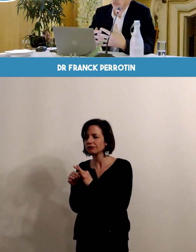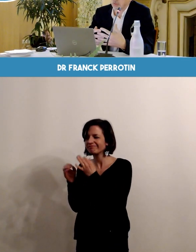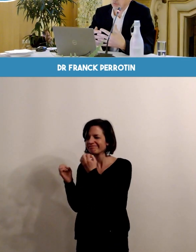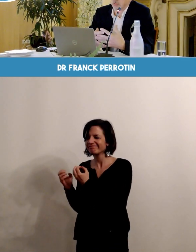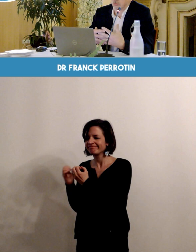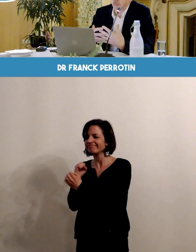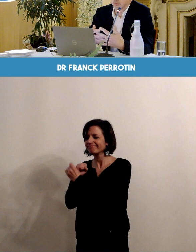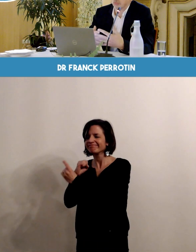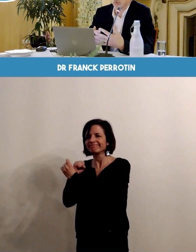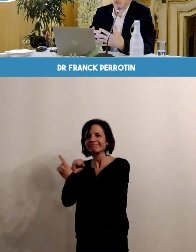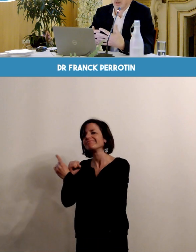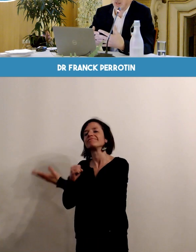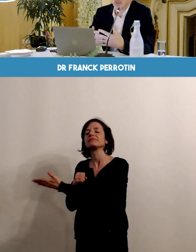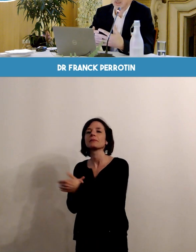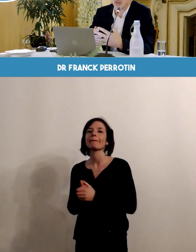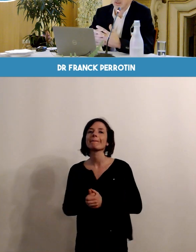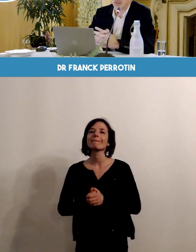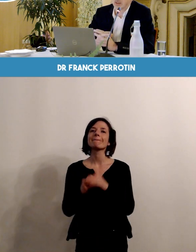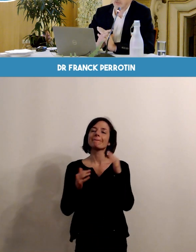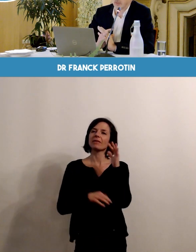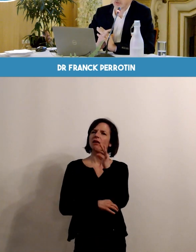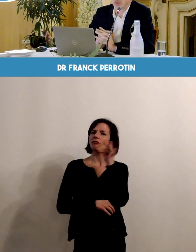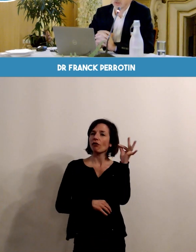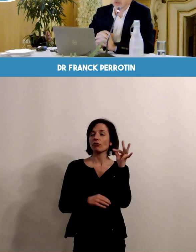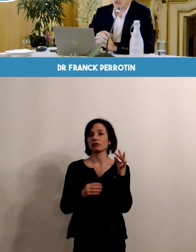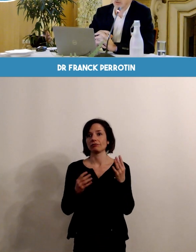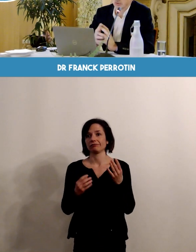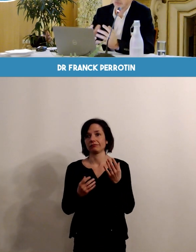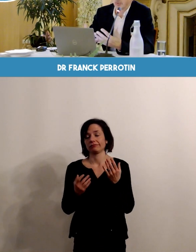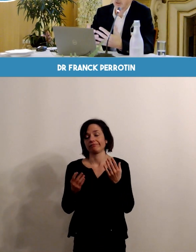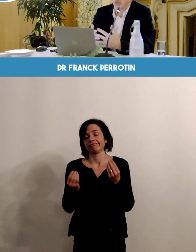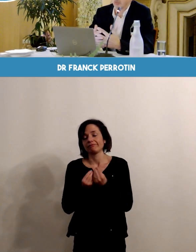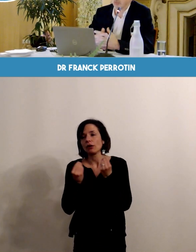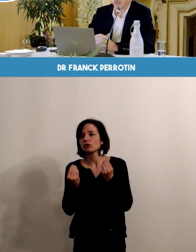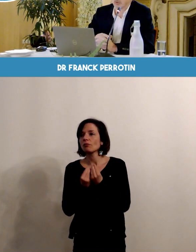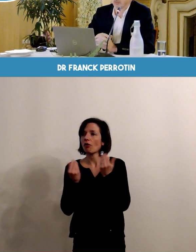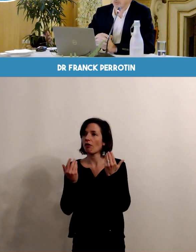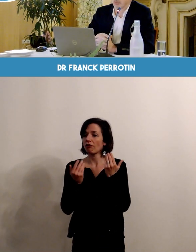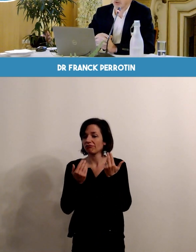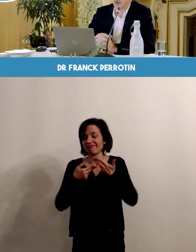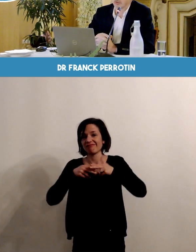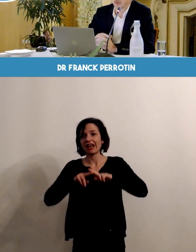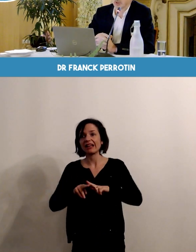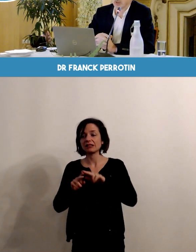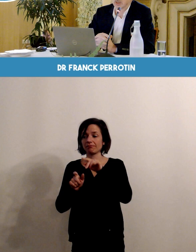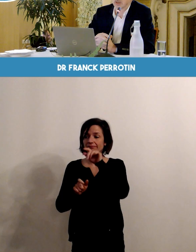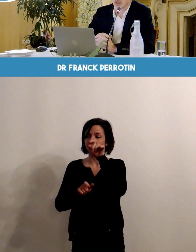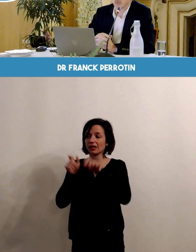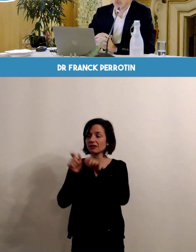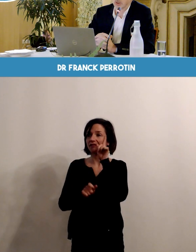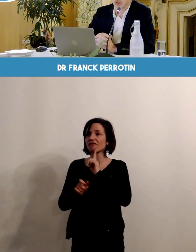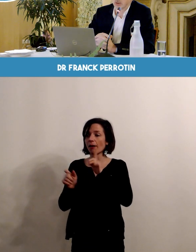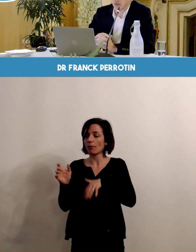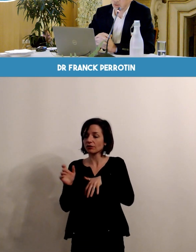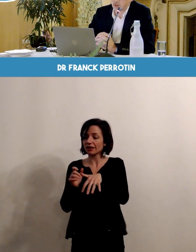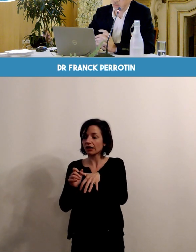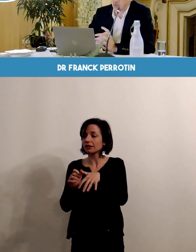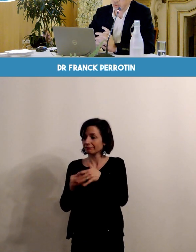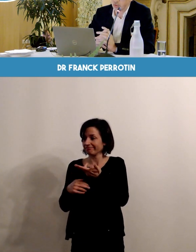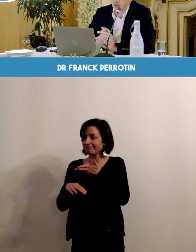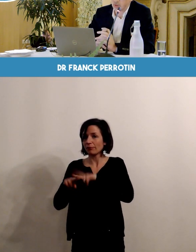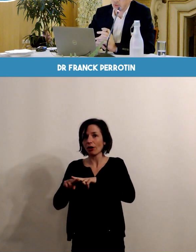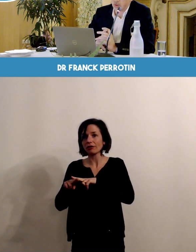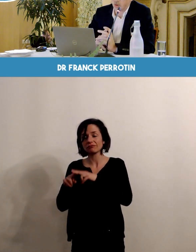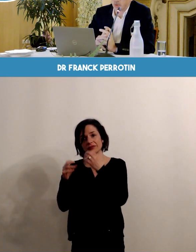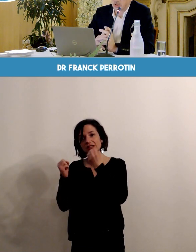en France il y a toujours hélas des décès de femmes enceintes alors je ne pas plomber l'ambiance mais c'est un